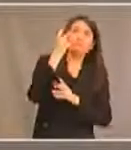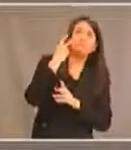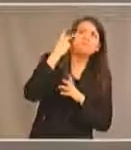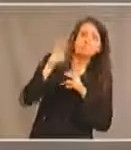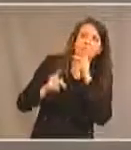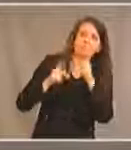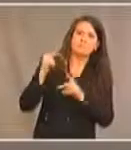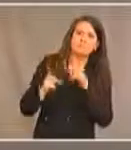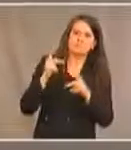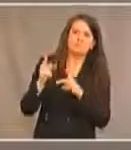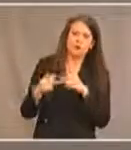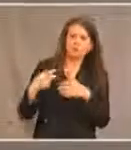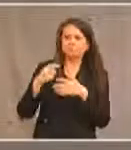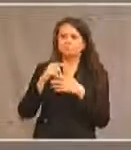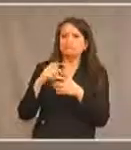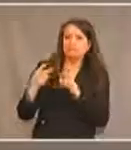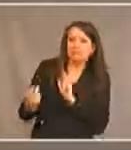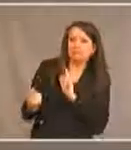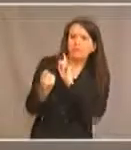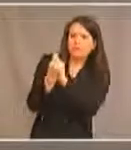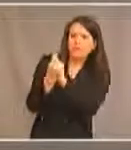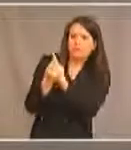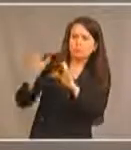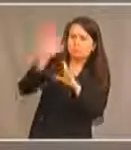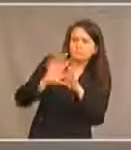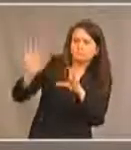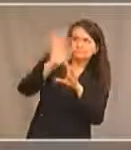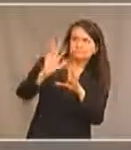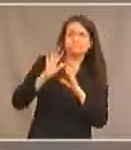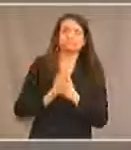dans cette région du monde.